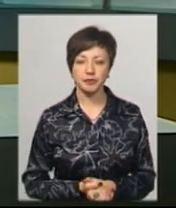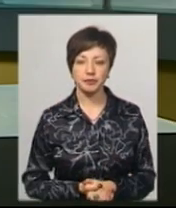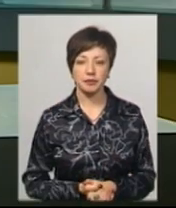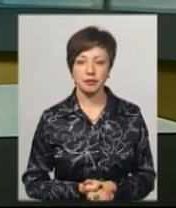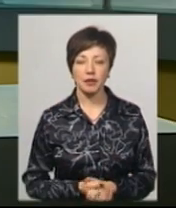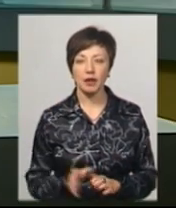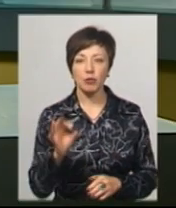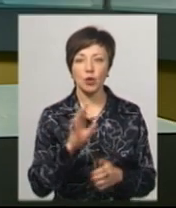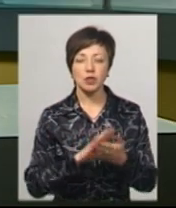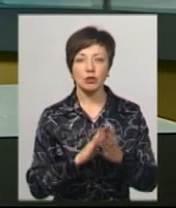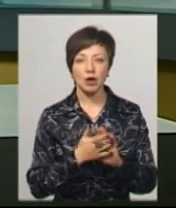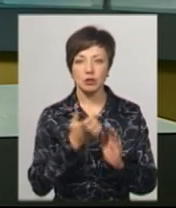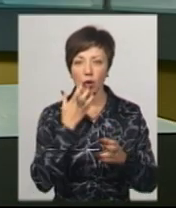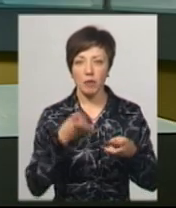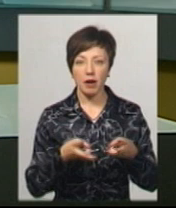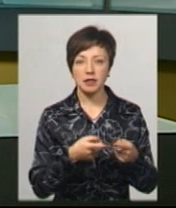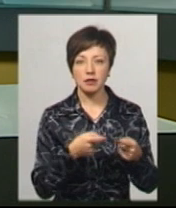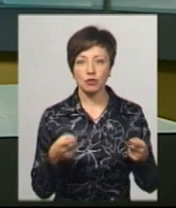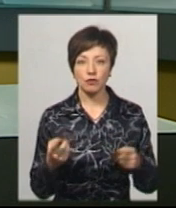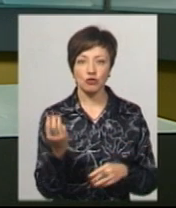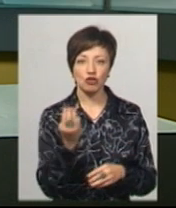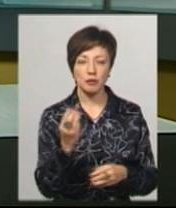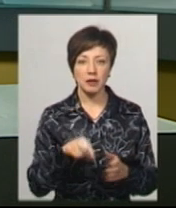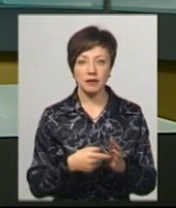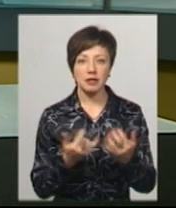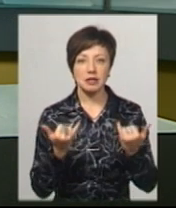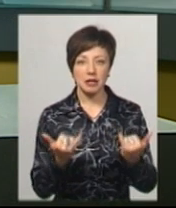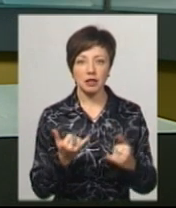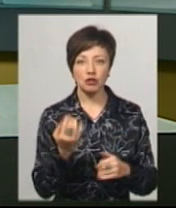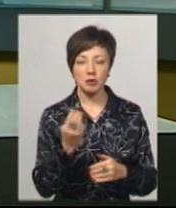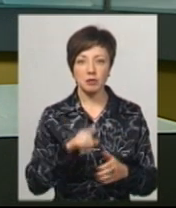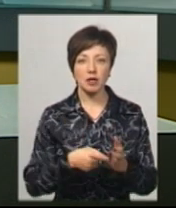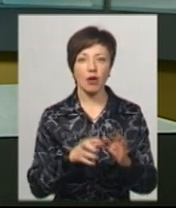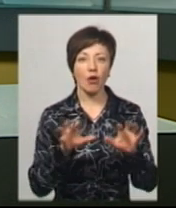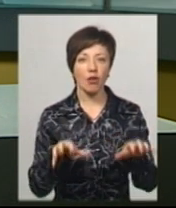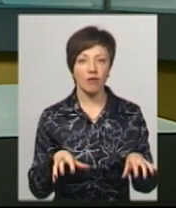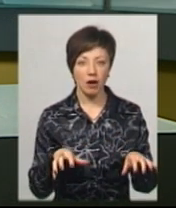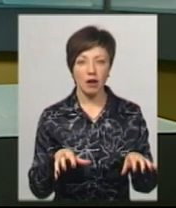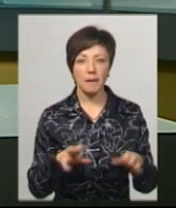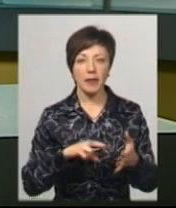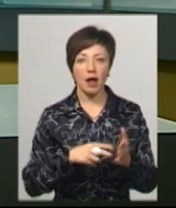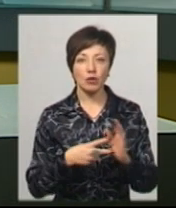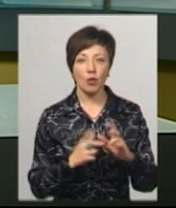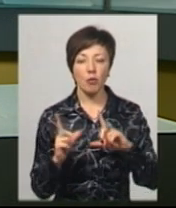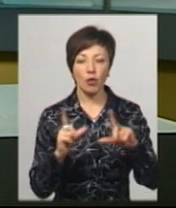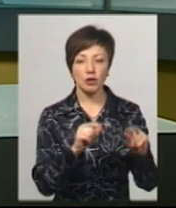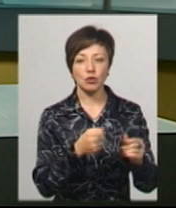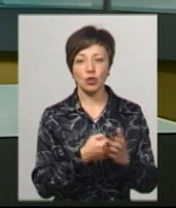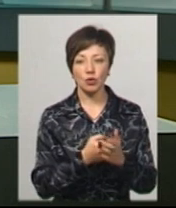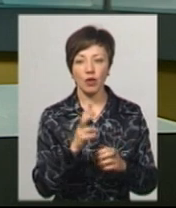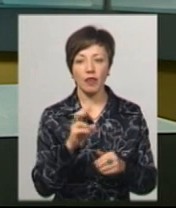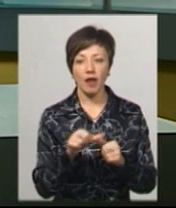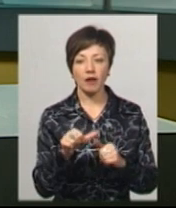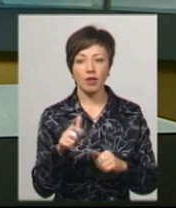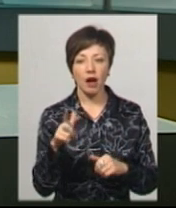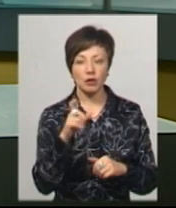Щодо ситуації з опалювальним сезоном у Шепетівці, то наразі Шепетівський міський голова Михайло Полудюк планує поїздку до НАК «Нафтогаз